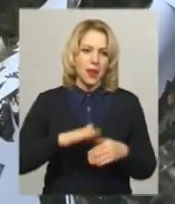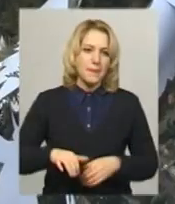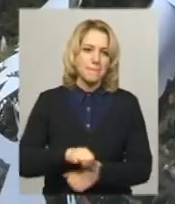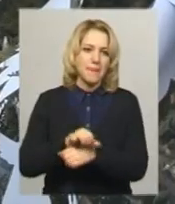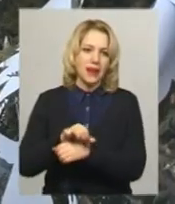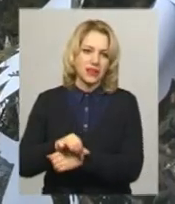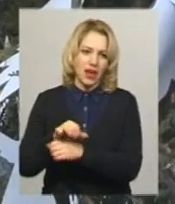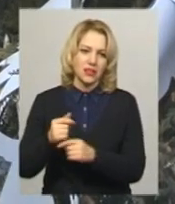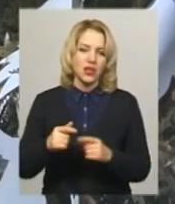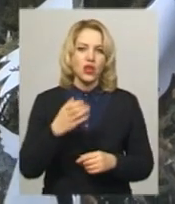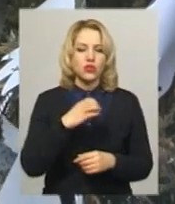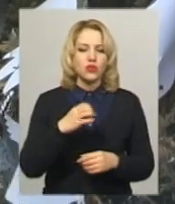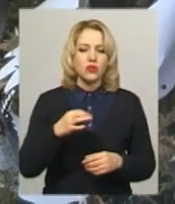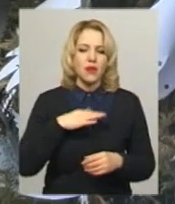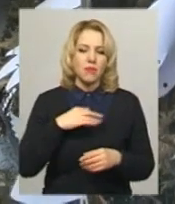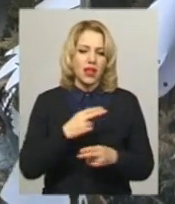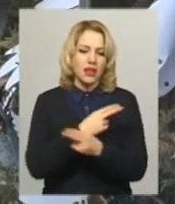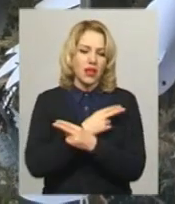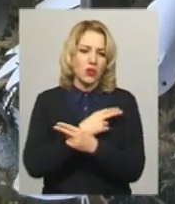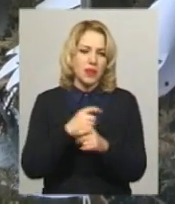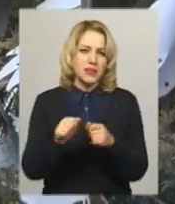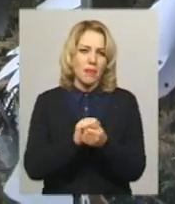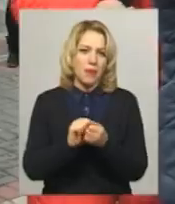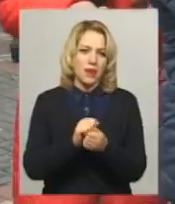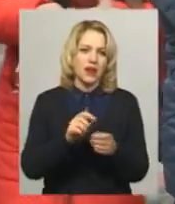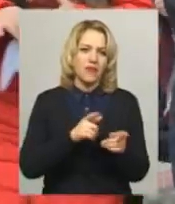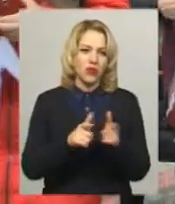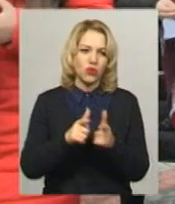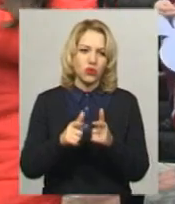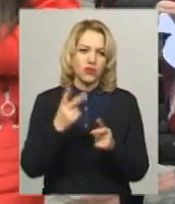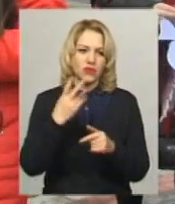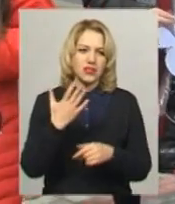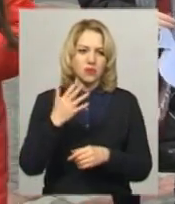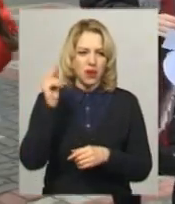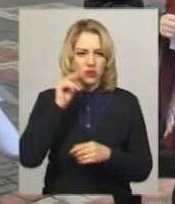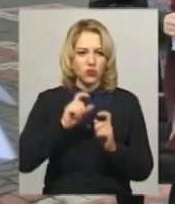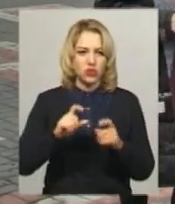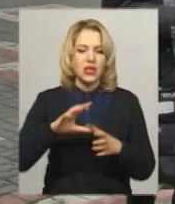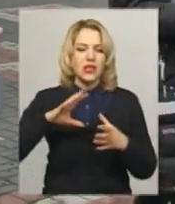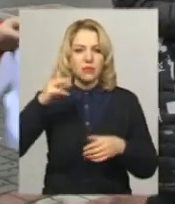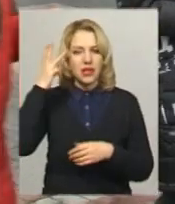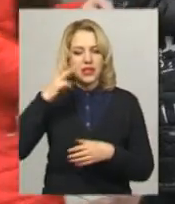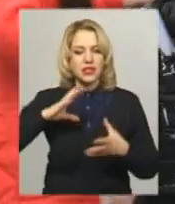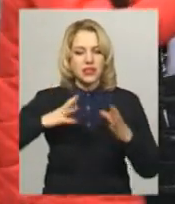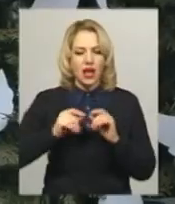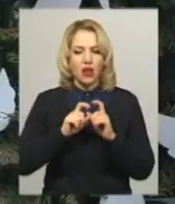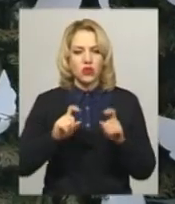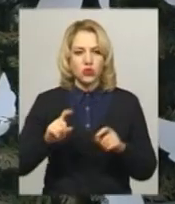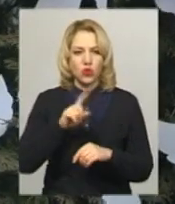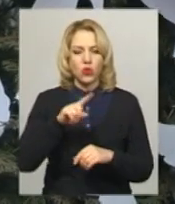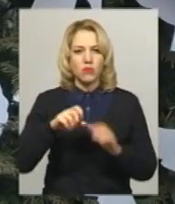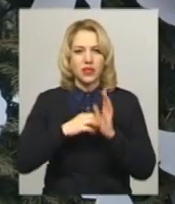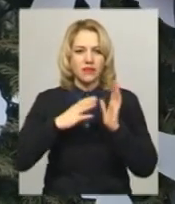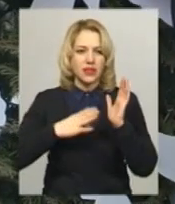Сотню білих янголів із паперу виготовили 25 учнів старших класів Хмельницької середньої загальноосвітньої школи номер 19,